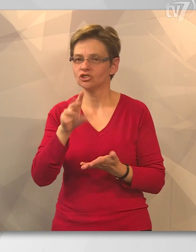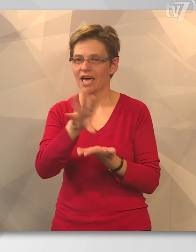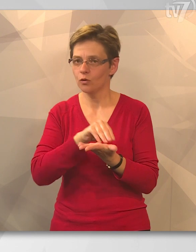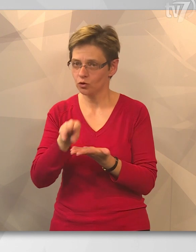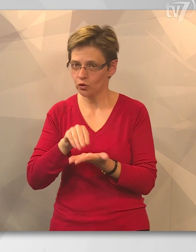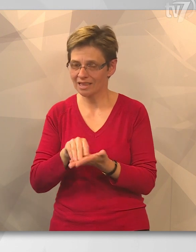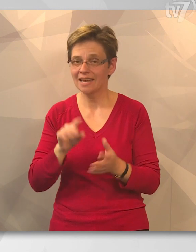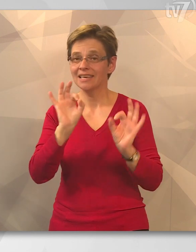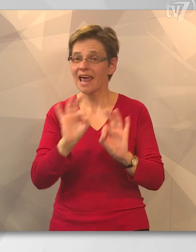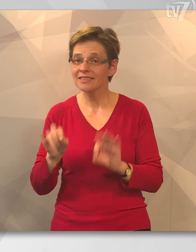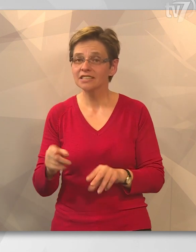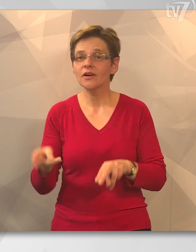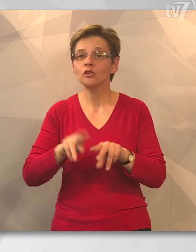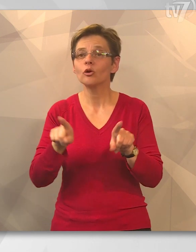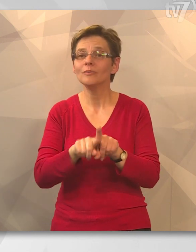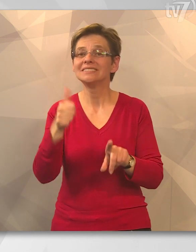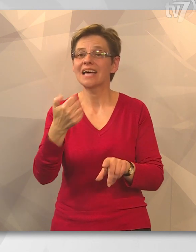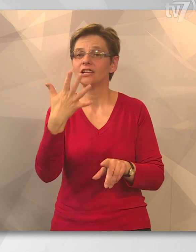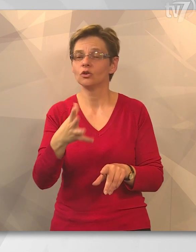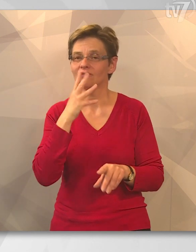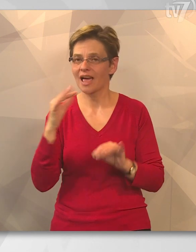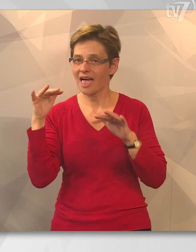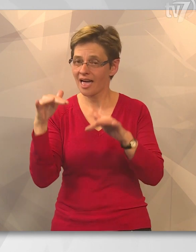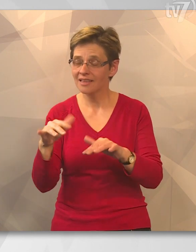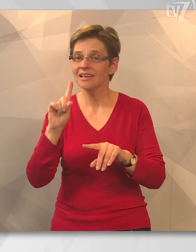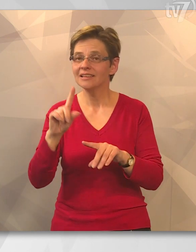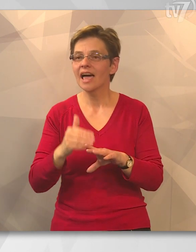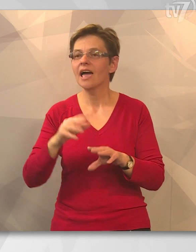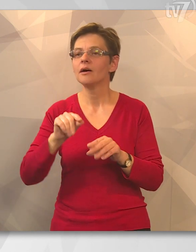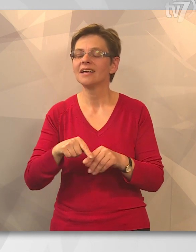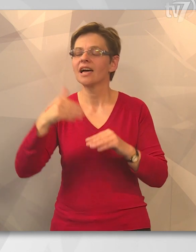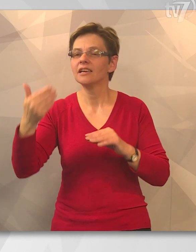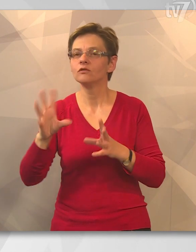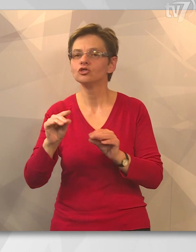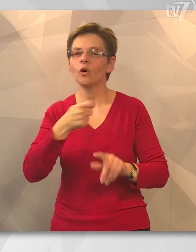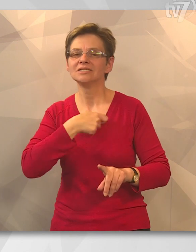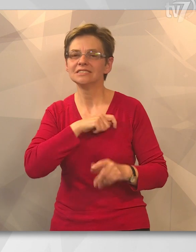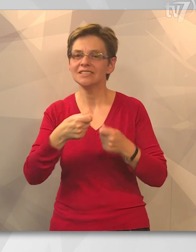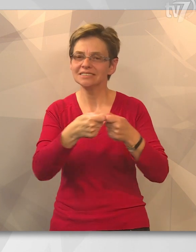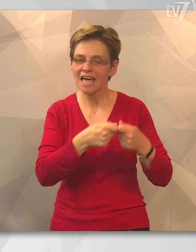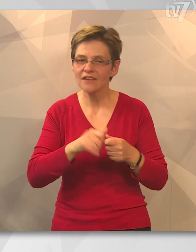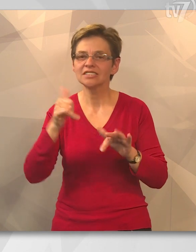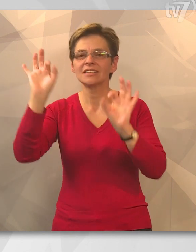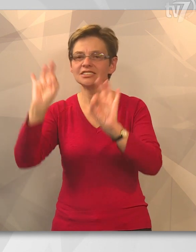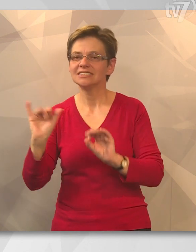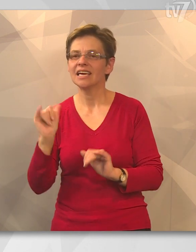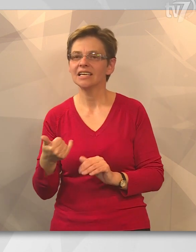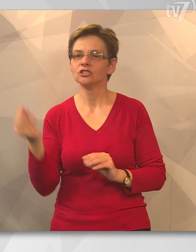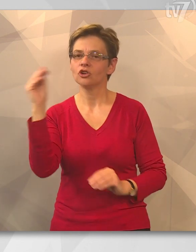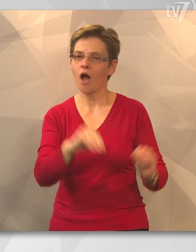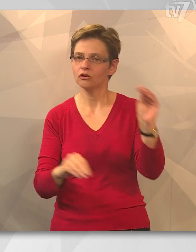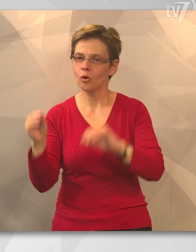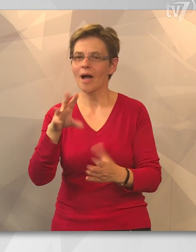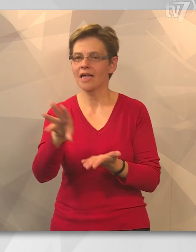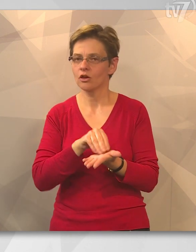gyűjtöttek össze. A rendezvényen több mint 150-en vettek részt, de rajtuk kívül számos civil szervezet és cég járólt